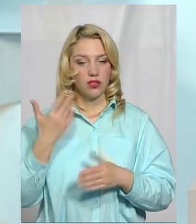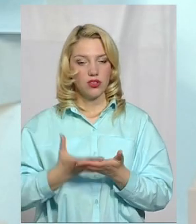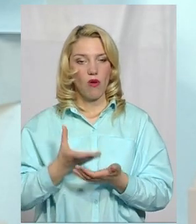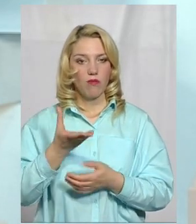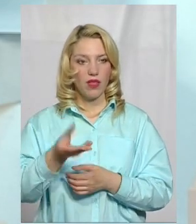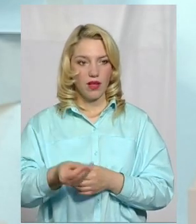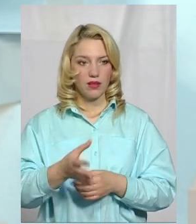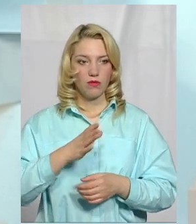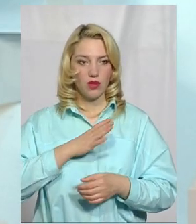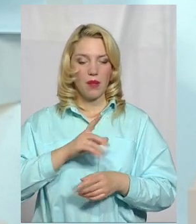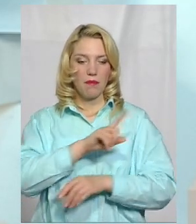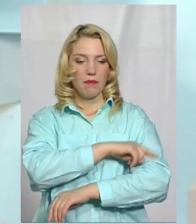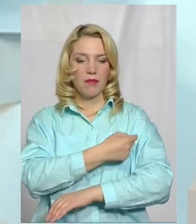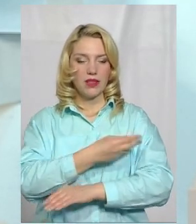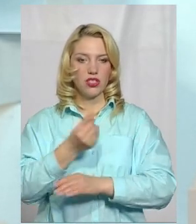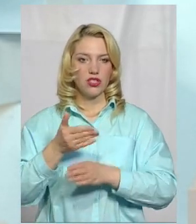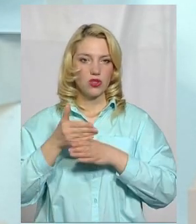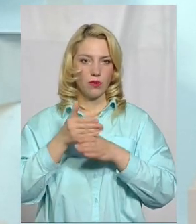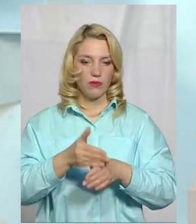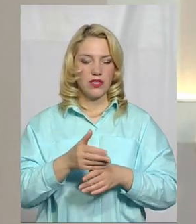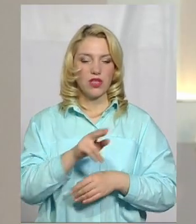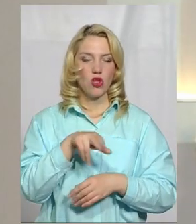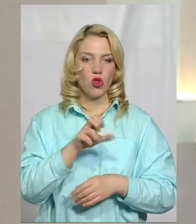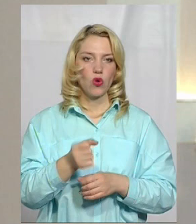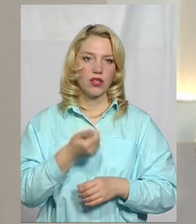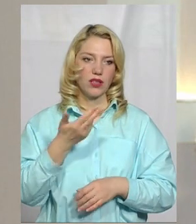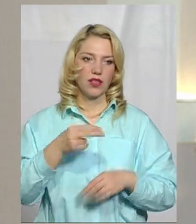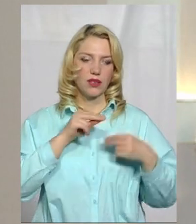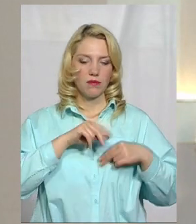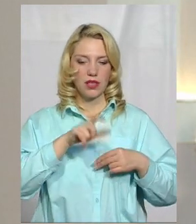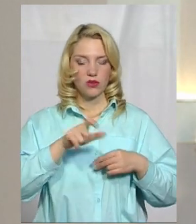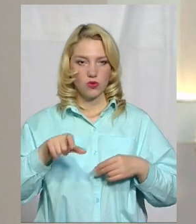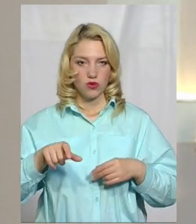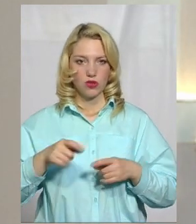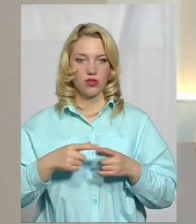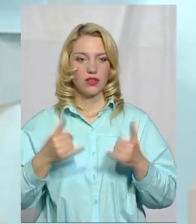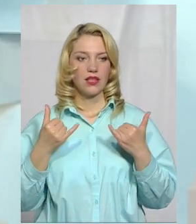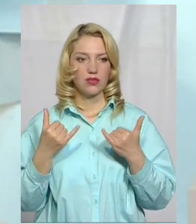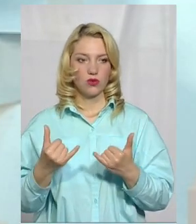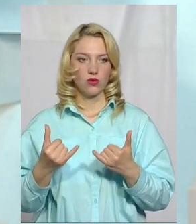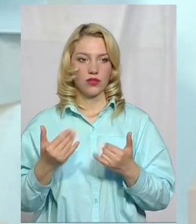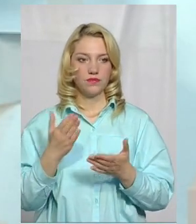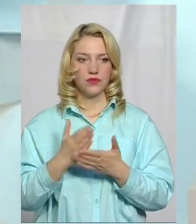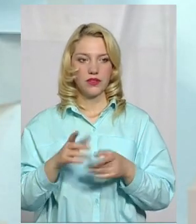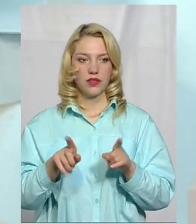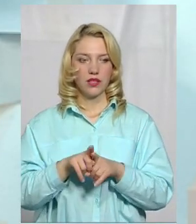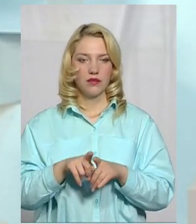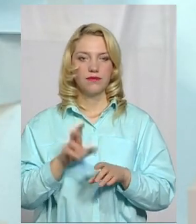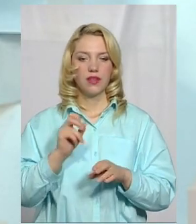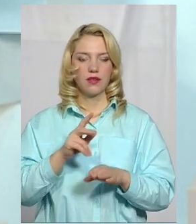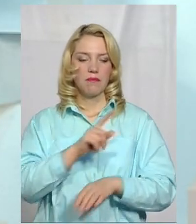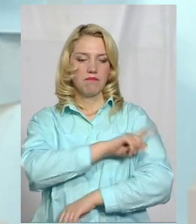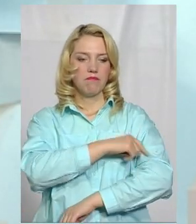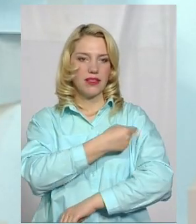медичною субвенцією до кількості працюючих, оте на що ви заакцентували увагу, то на сьогодні є поняття медичної